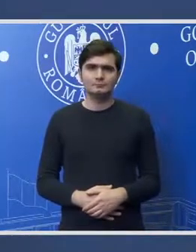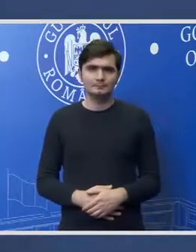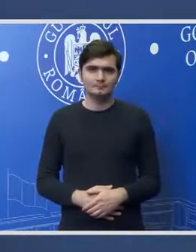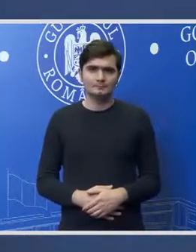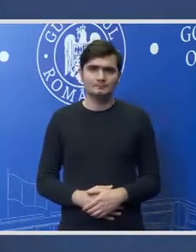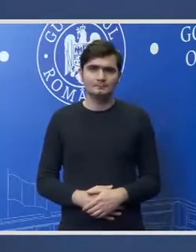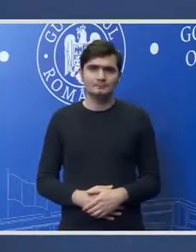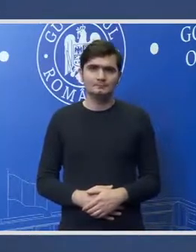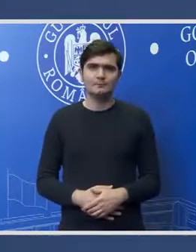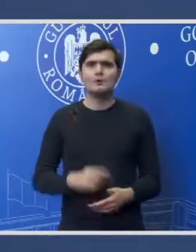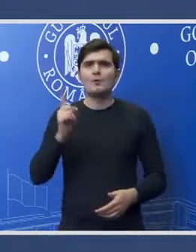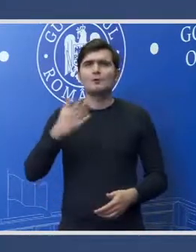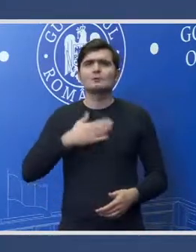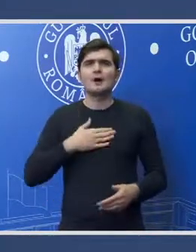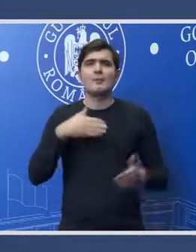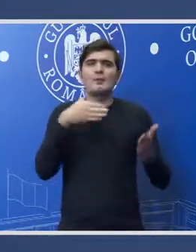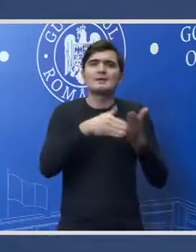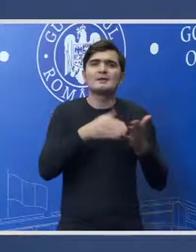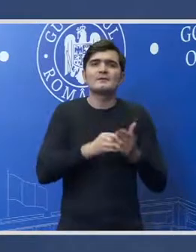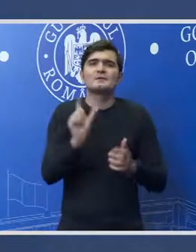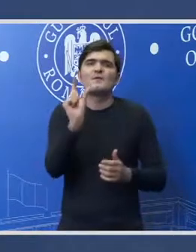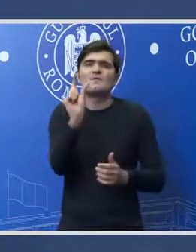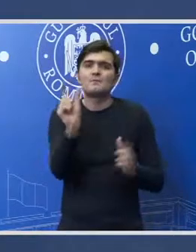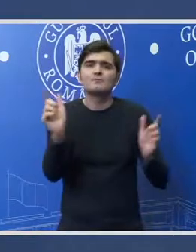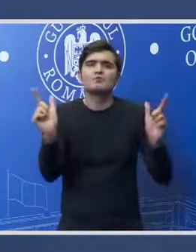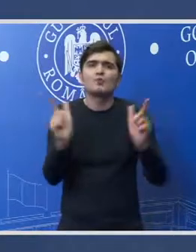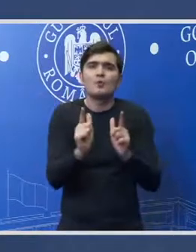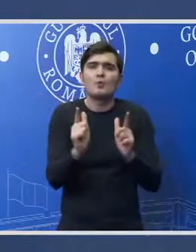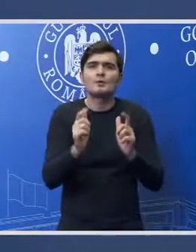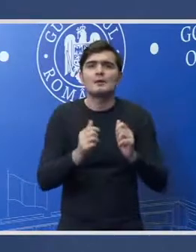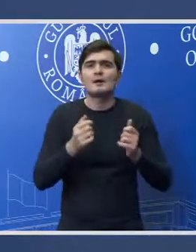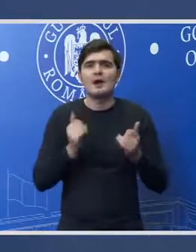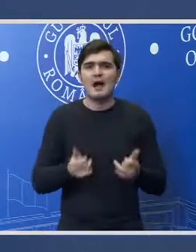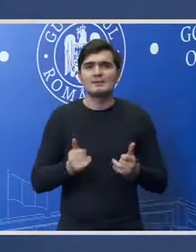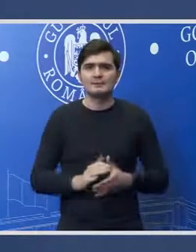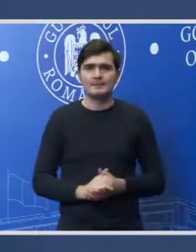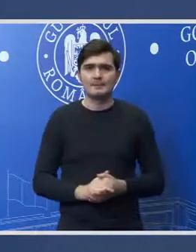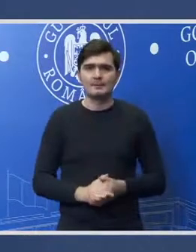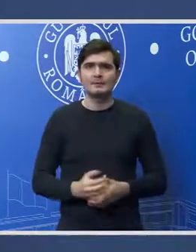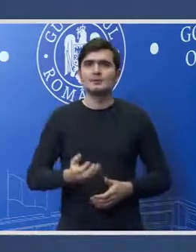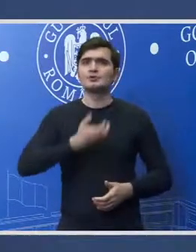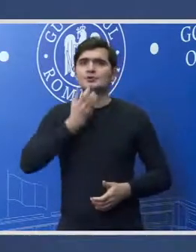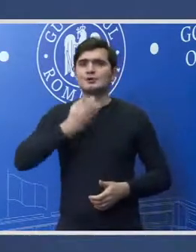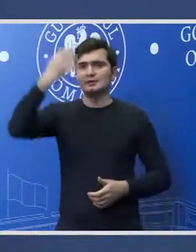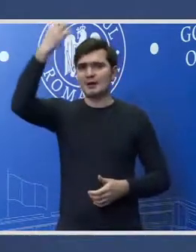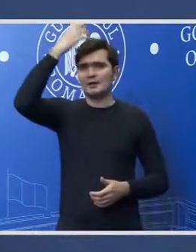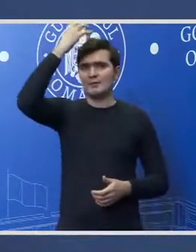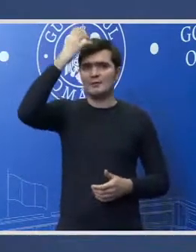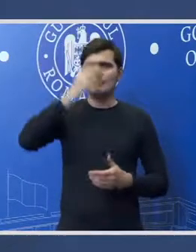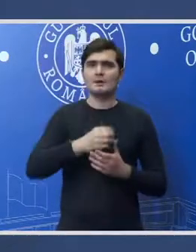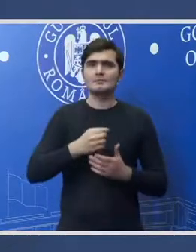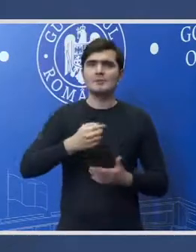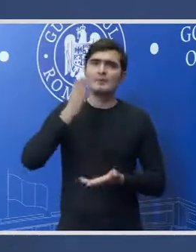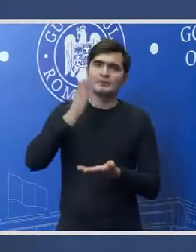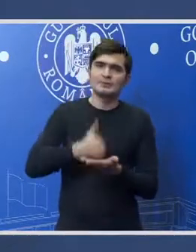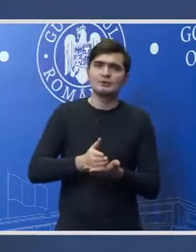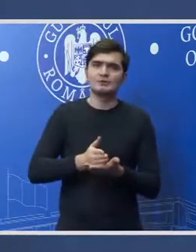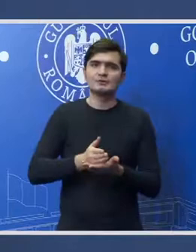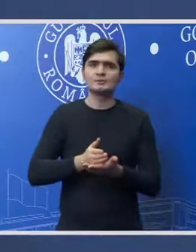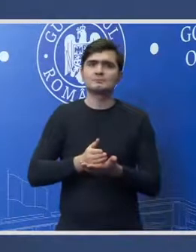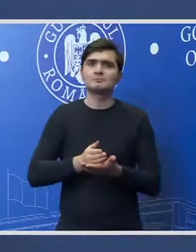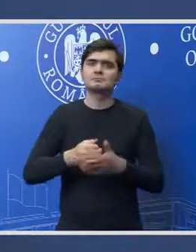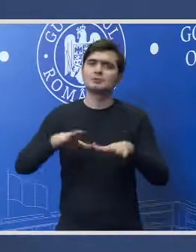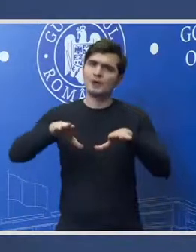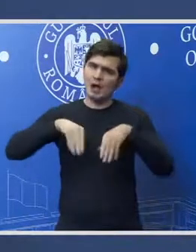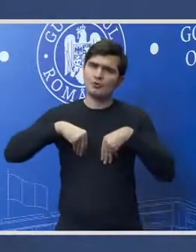Să am o intervenție foarte scurtă astăzi în ședința de guvern s-a decis a fost adoptat